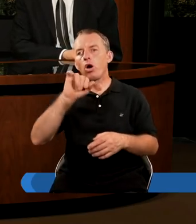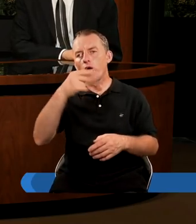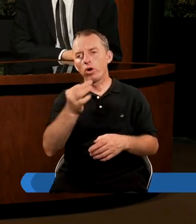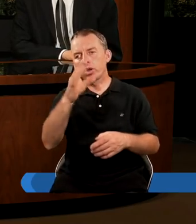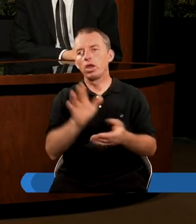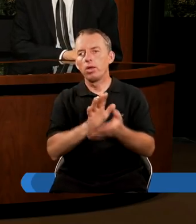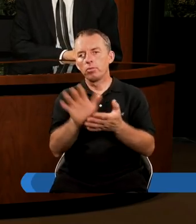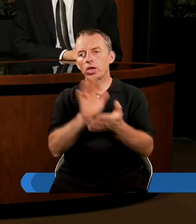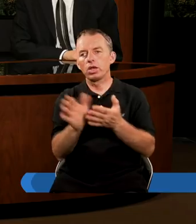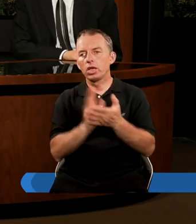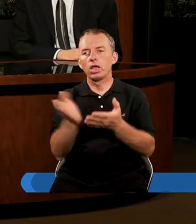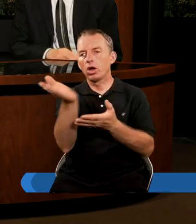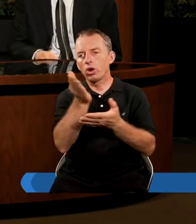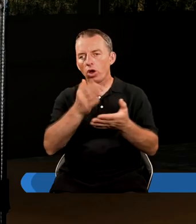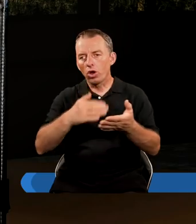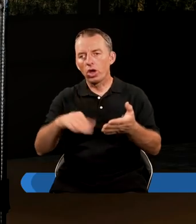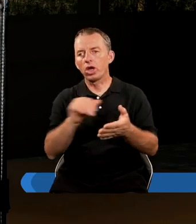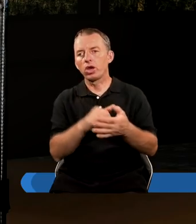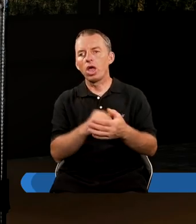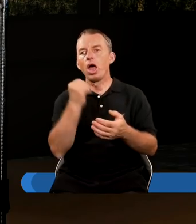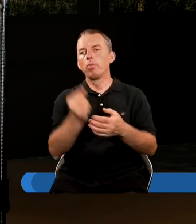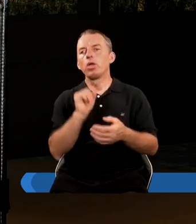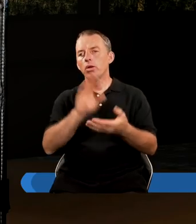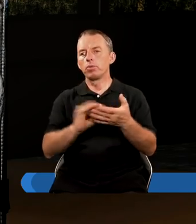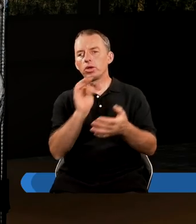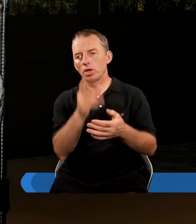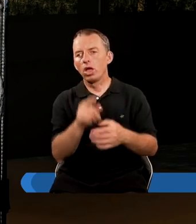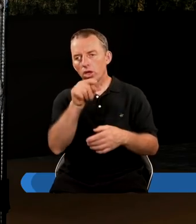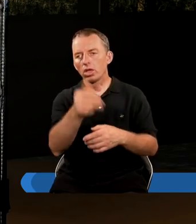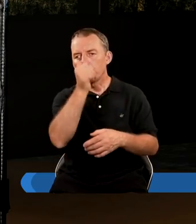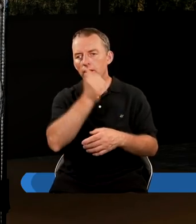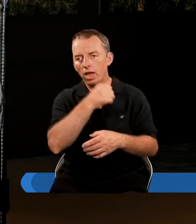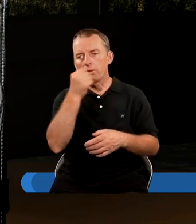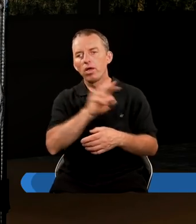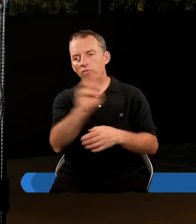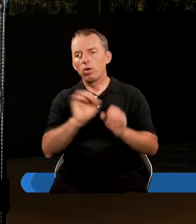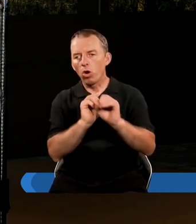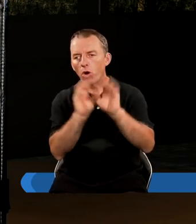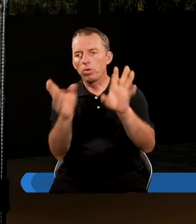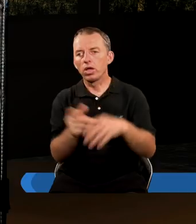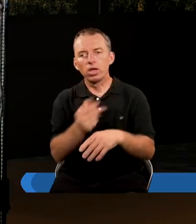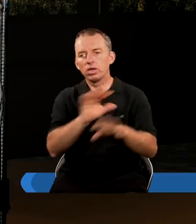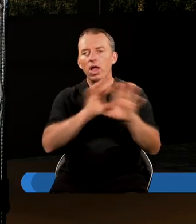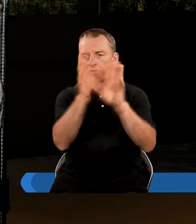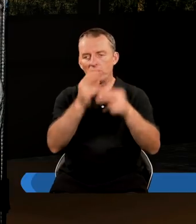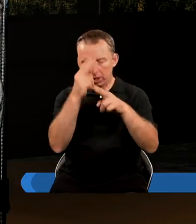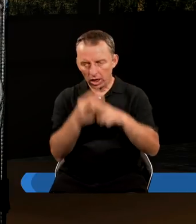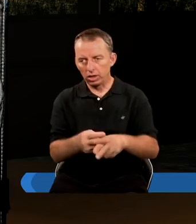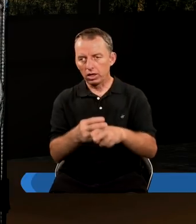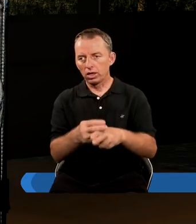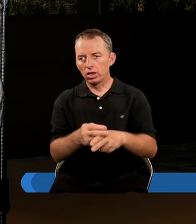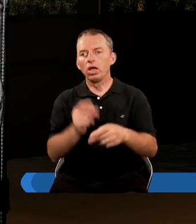Koryntian, 15 rozdziału. Apostoł Paweł pisze tak. Oto tajemnicę wam objawiam. Nie wszyscy